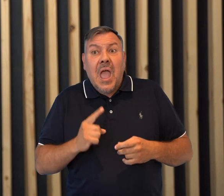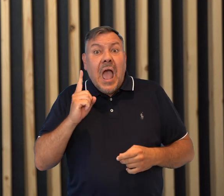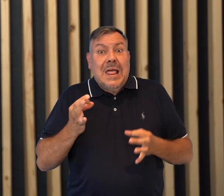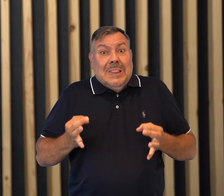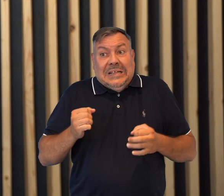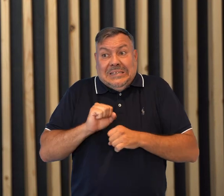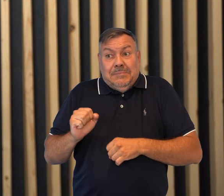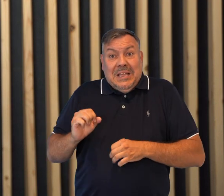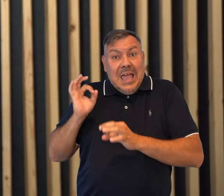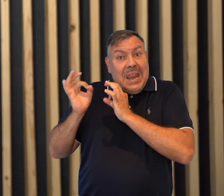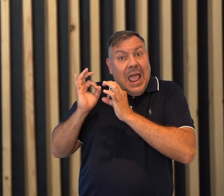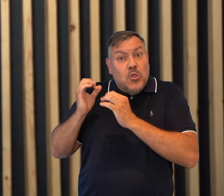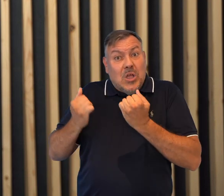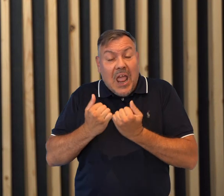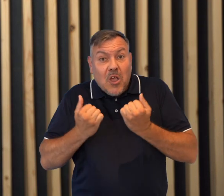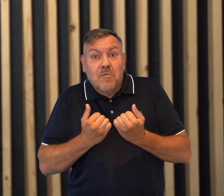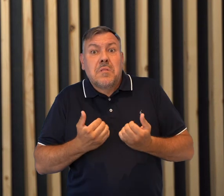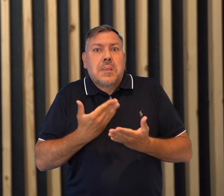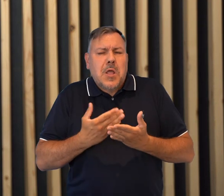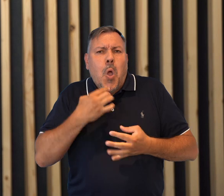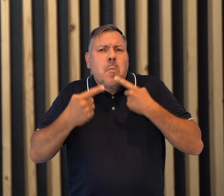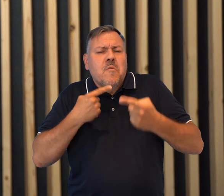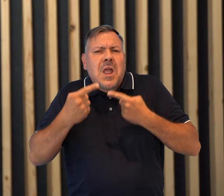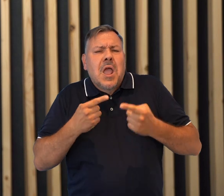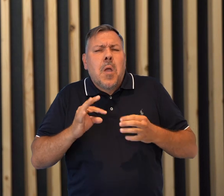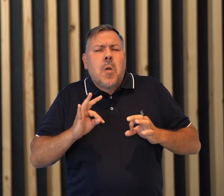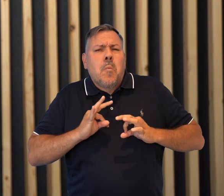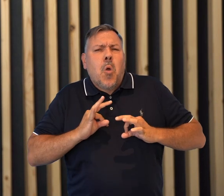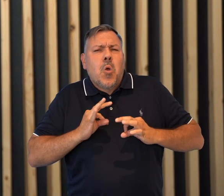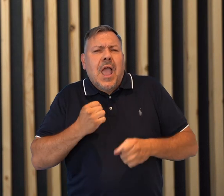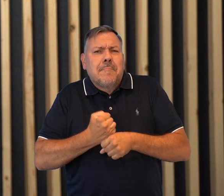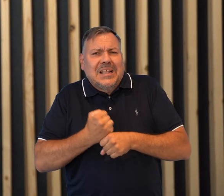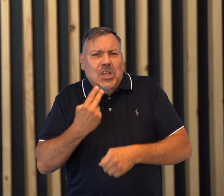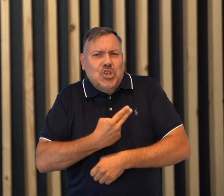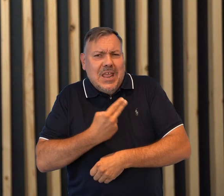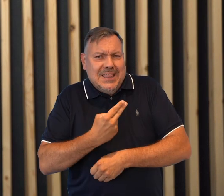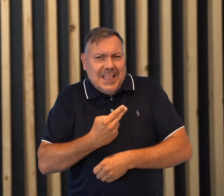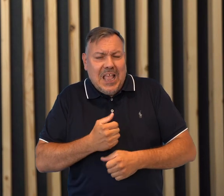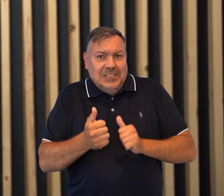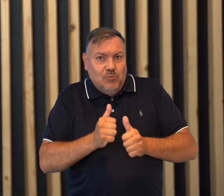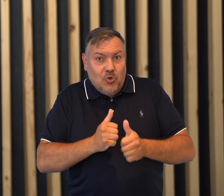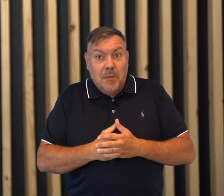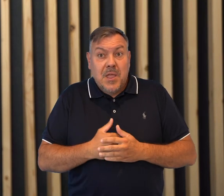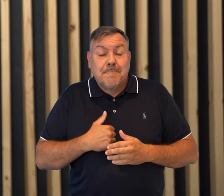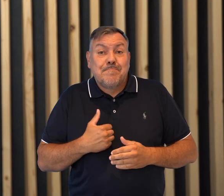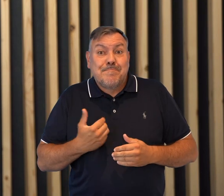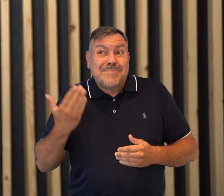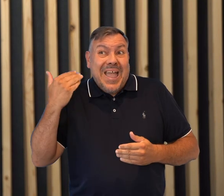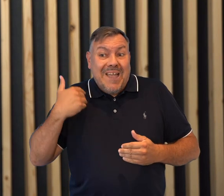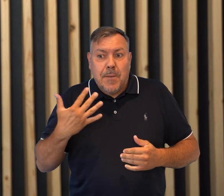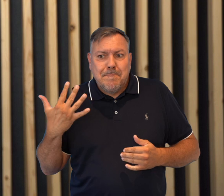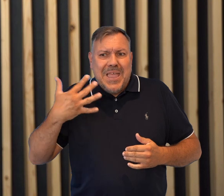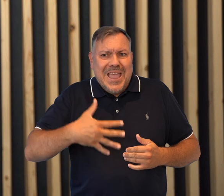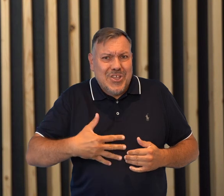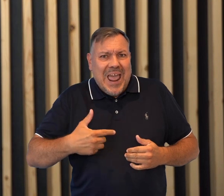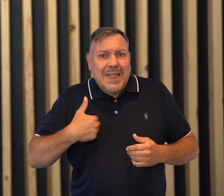ale skoro znajdujemy się w Radiu Kraków, będę głównie opowiadał o mojej pracy jako dziennikarz sportowy. Od piątego roku życia jestem osobą